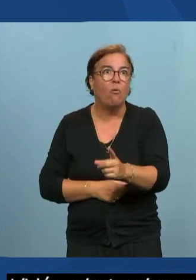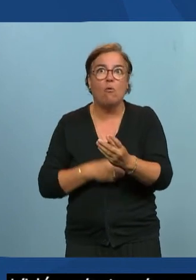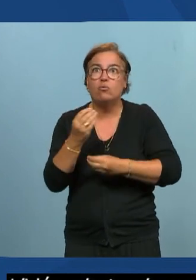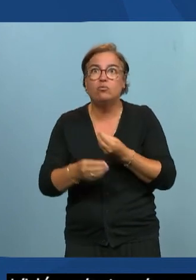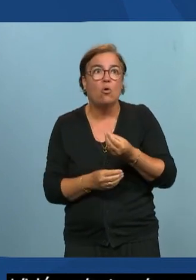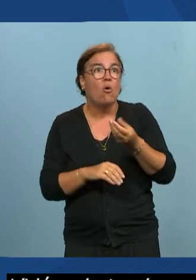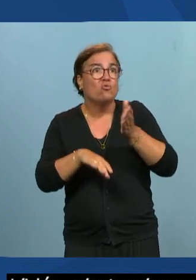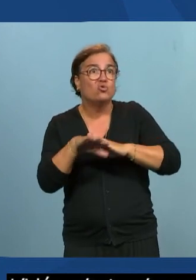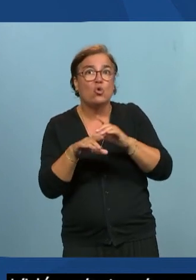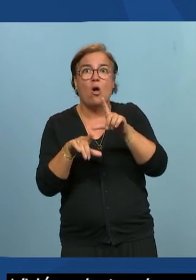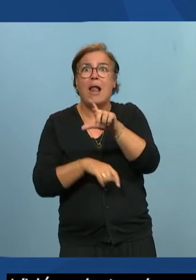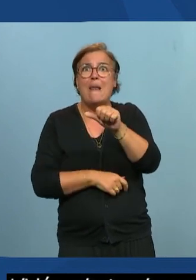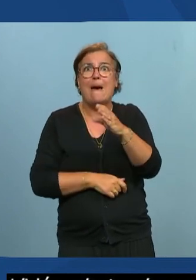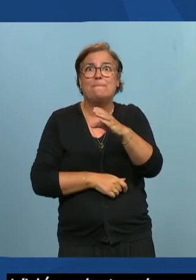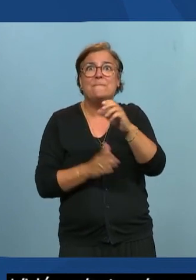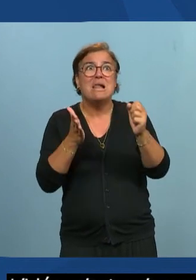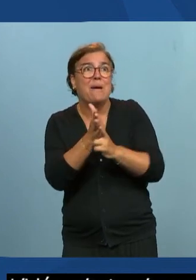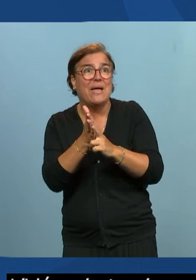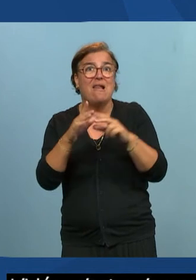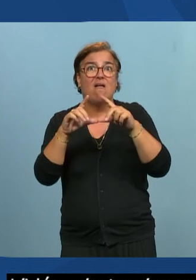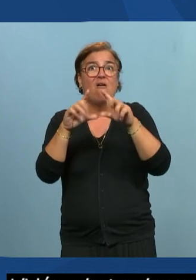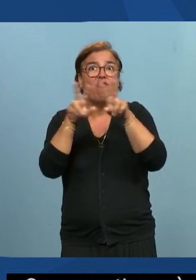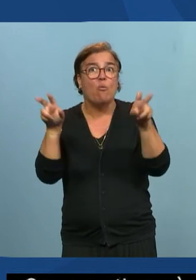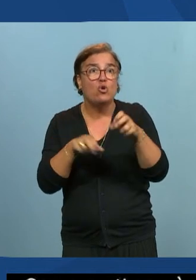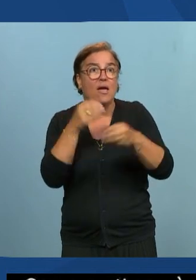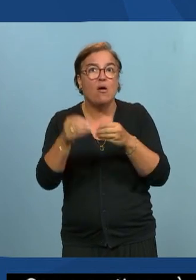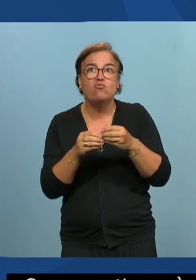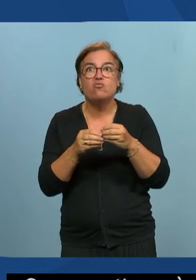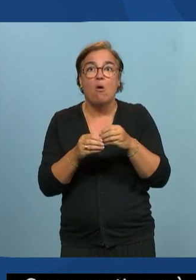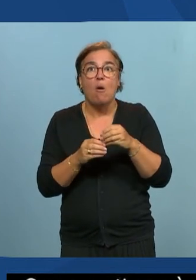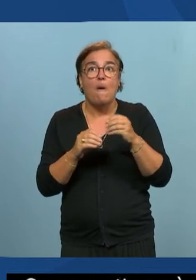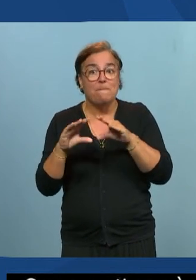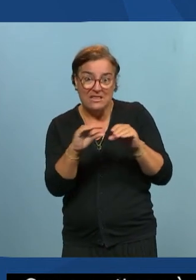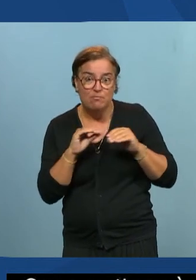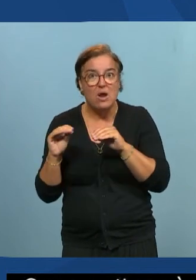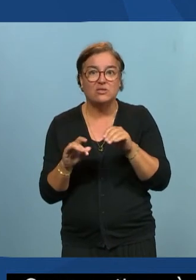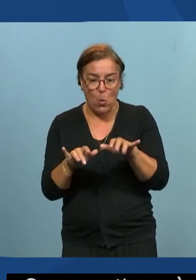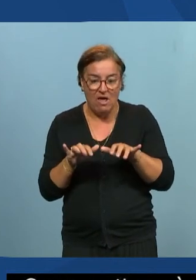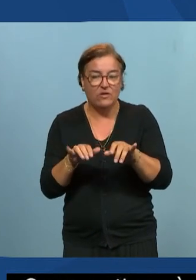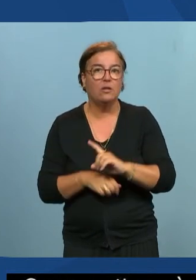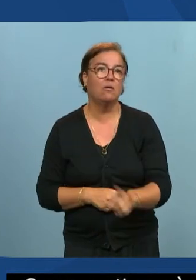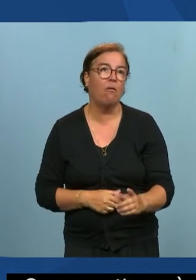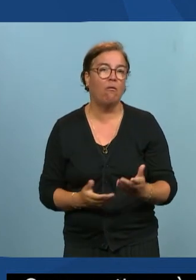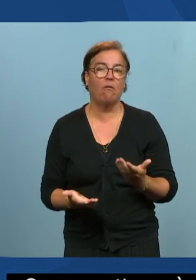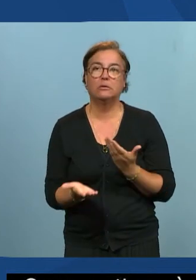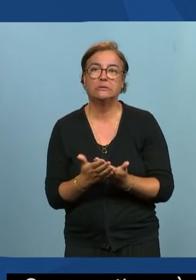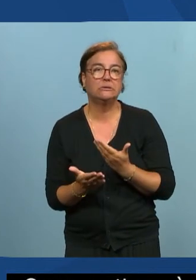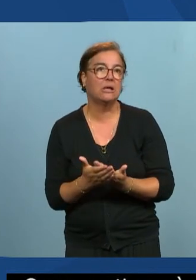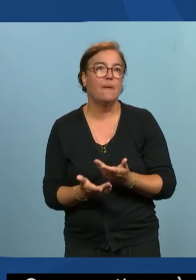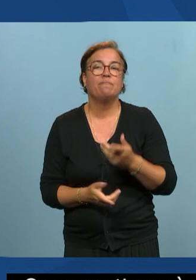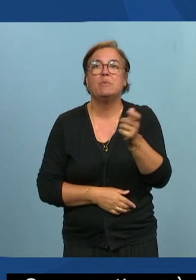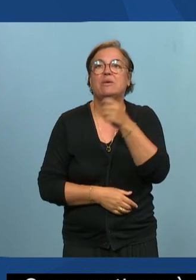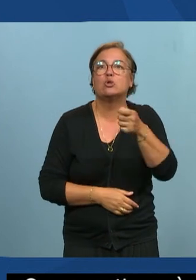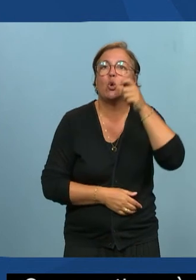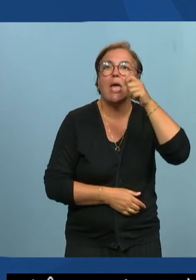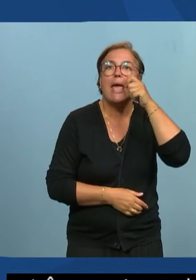les labels de formulaires ou sur la navigation au clavier il faut faire les experts accessibilité on va toujours en avoir besoin pardon